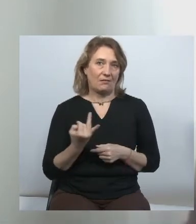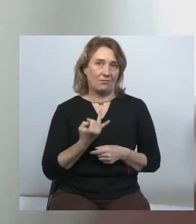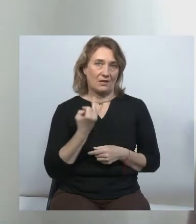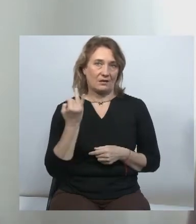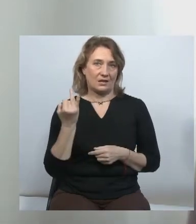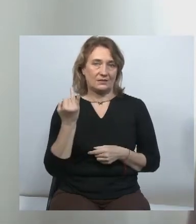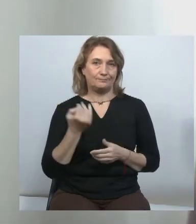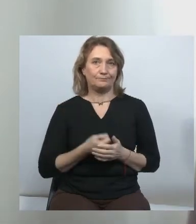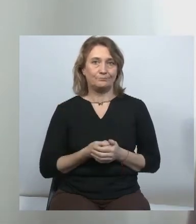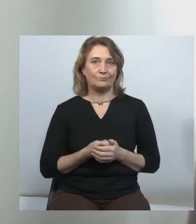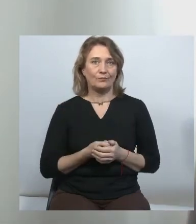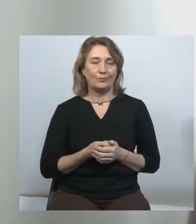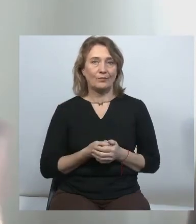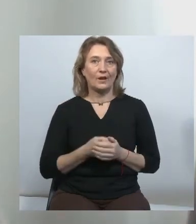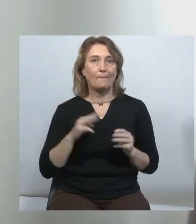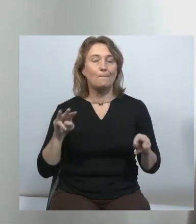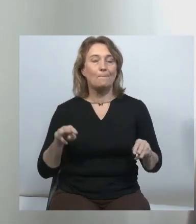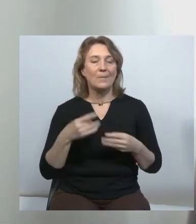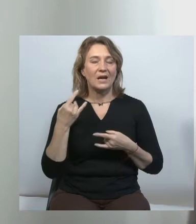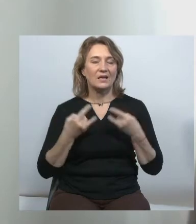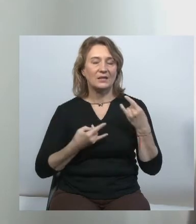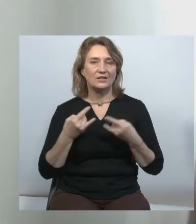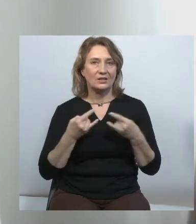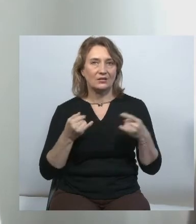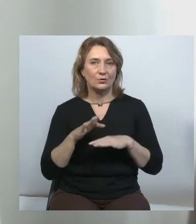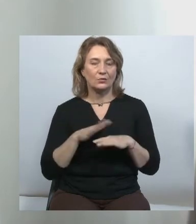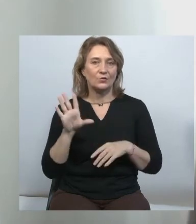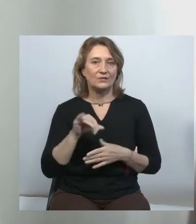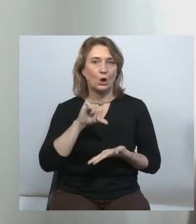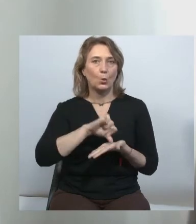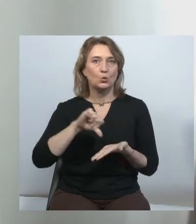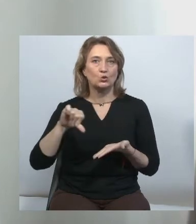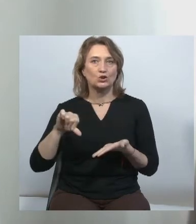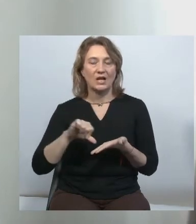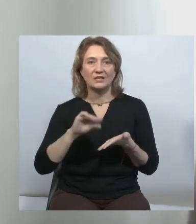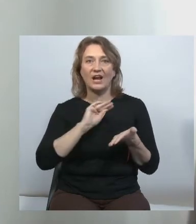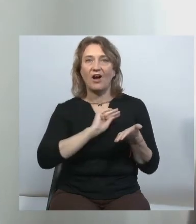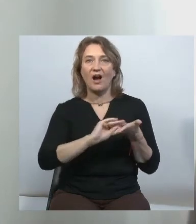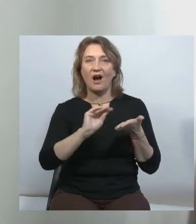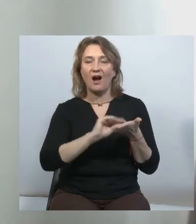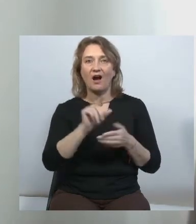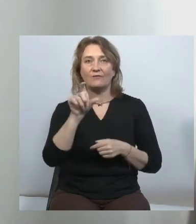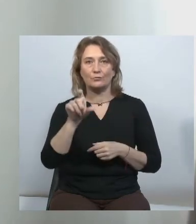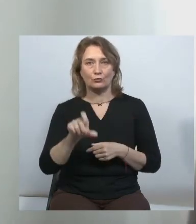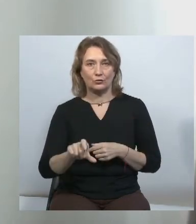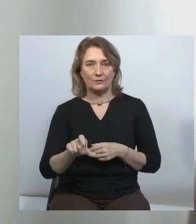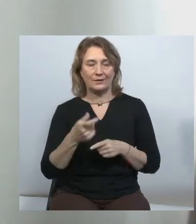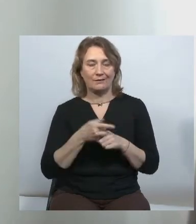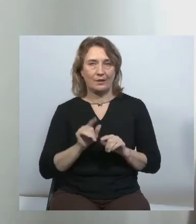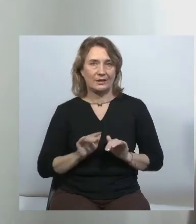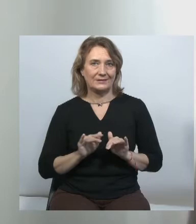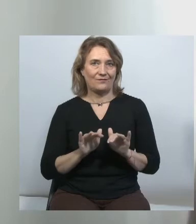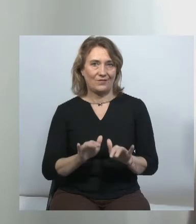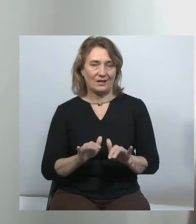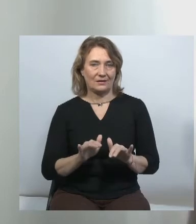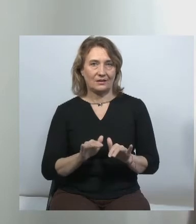медійного ринку всіх учасників, всіх акторів цієї сфери. І це чудова новела,